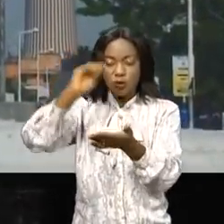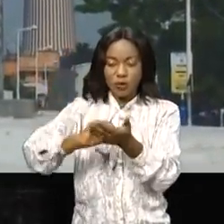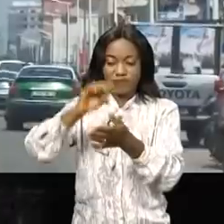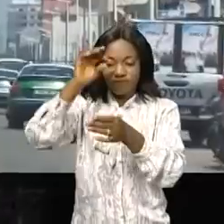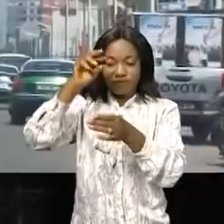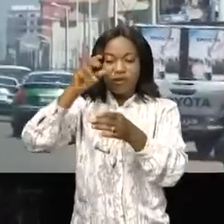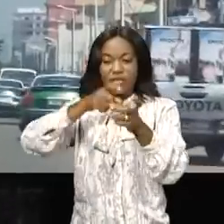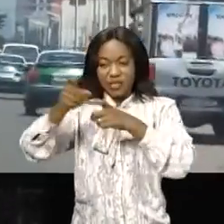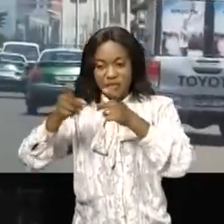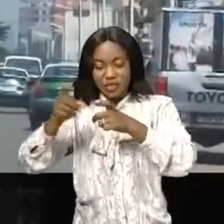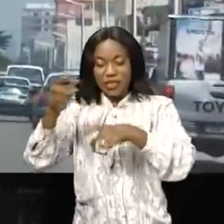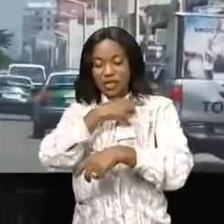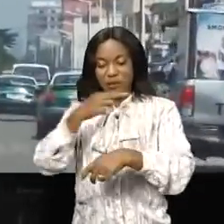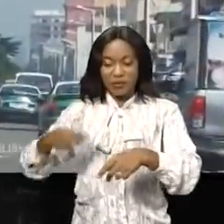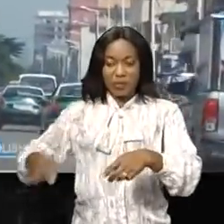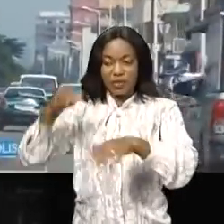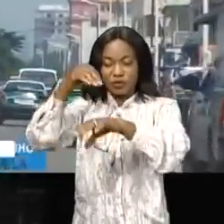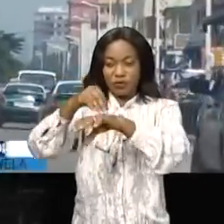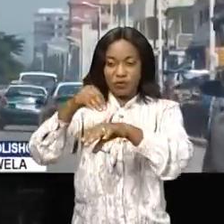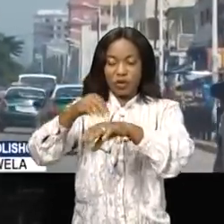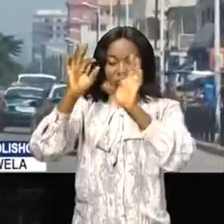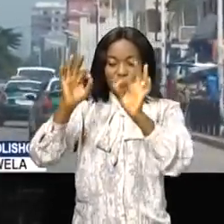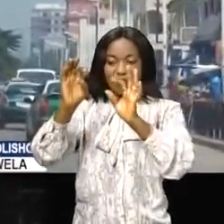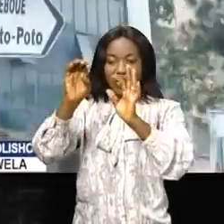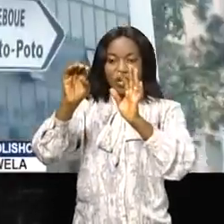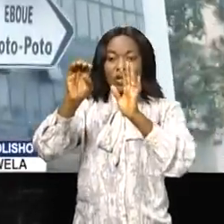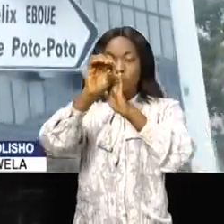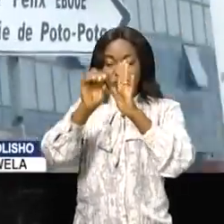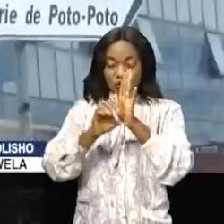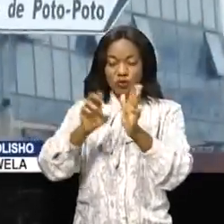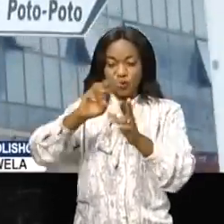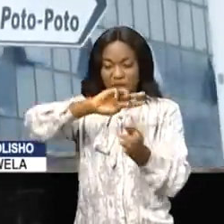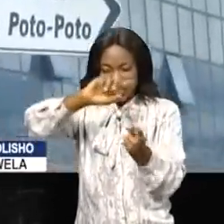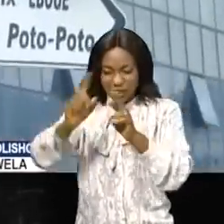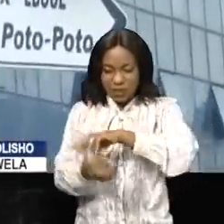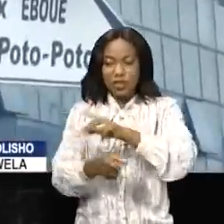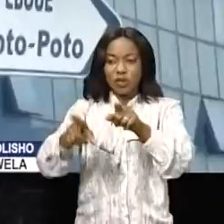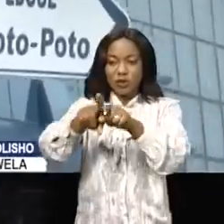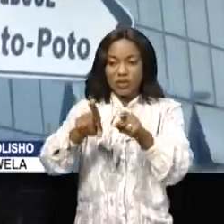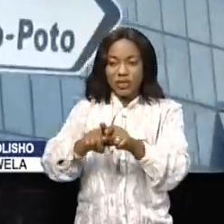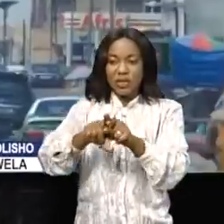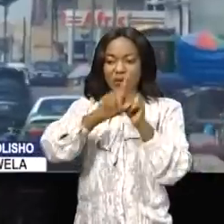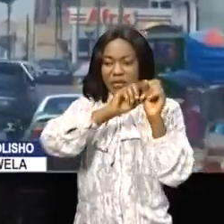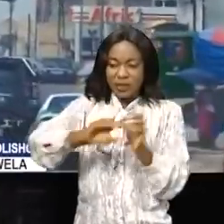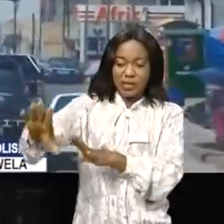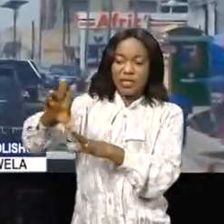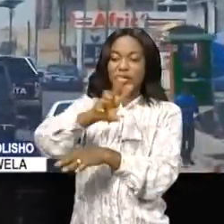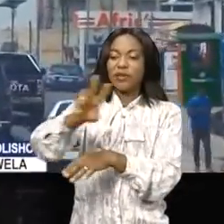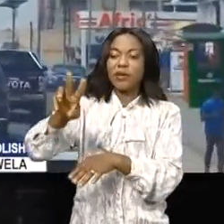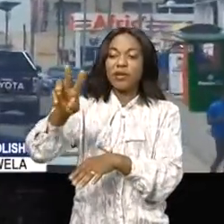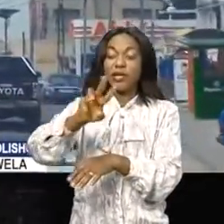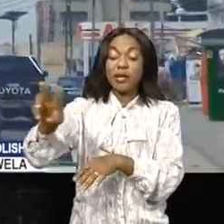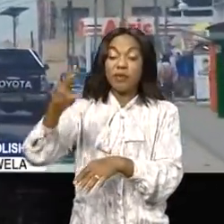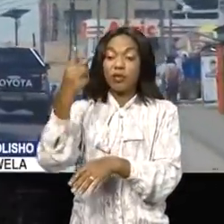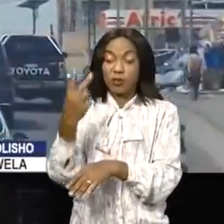la République du Congo conformément à la nouvelle constitution du pays qui a abrogé celle de 2002 où le